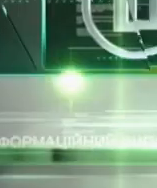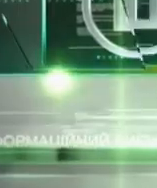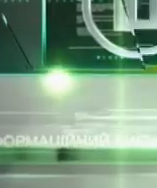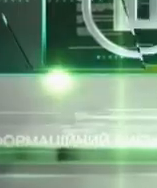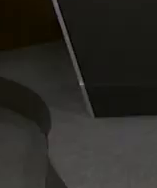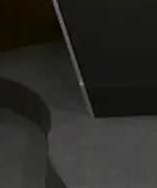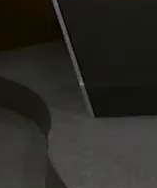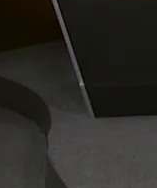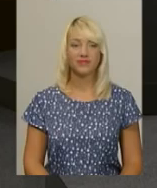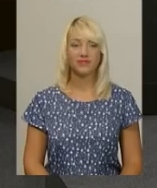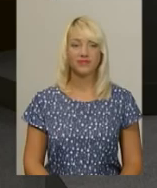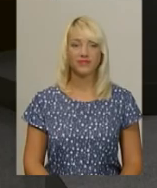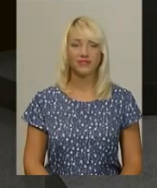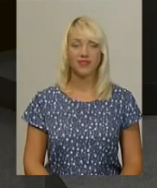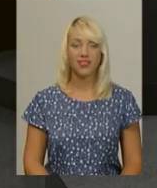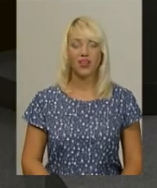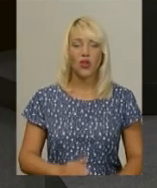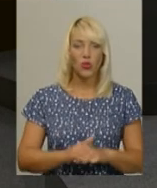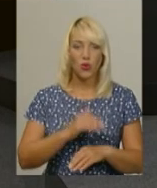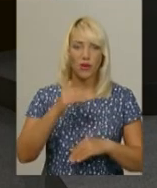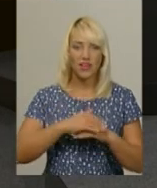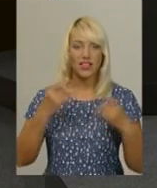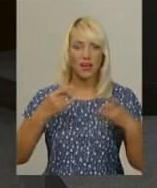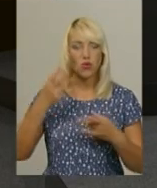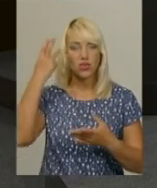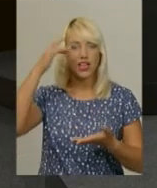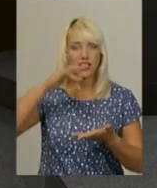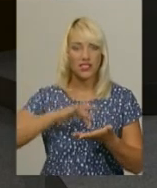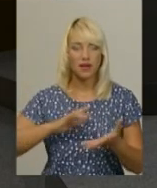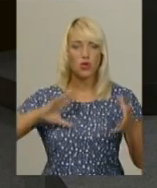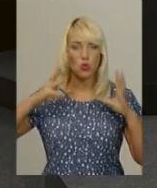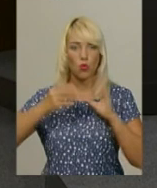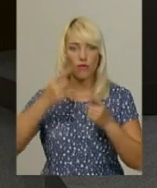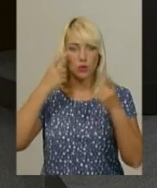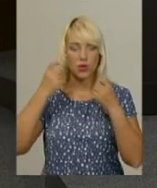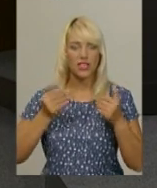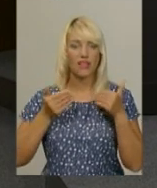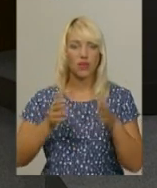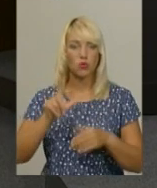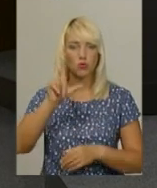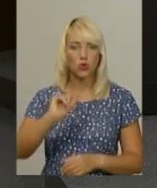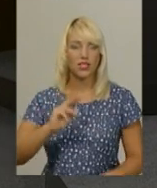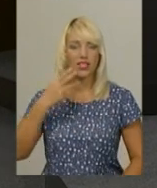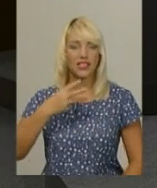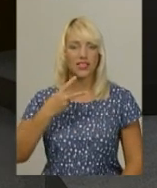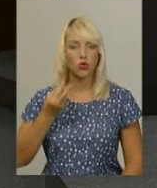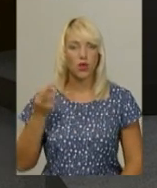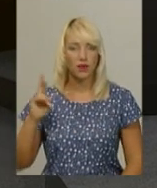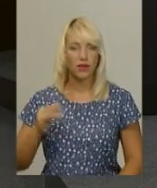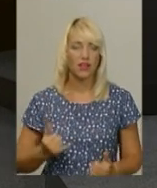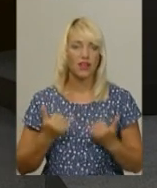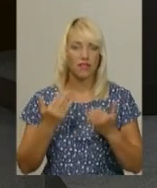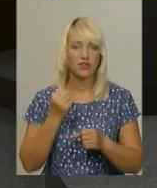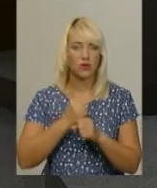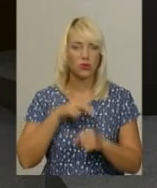Музика Добрий вечір на каналі Поділя Центр. Підсумковий інформаційний випуск понеділка 30 липня. В студії